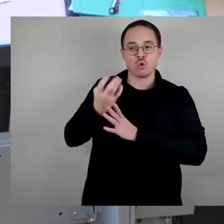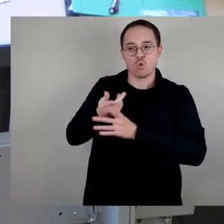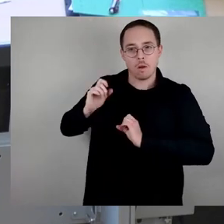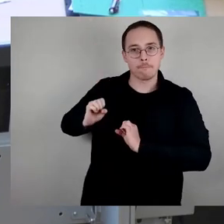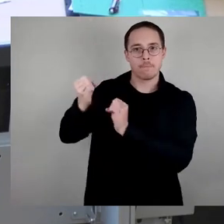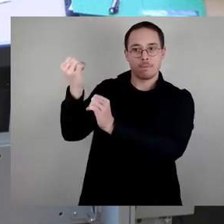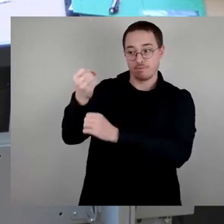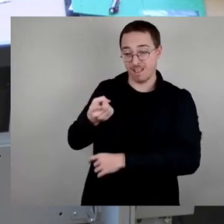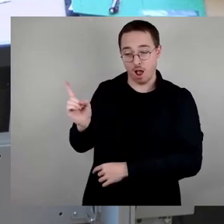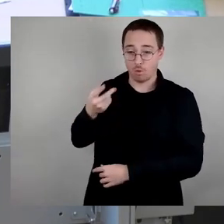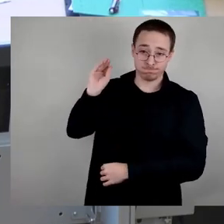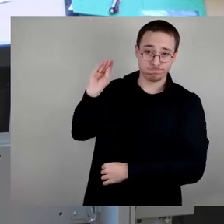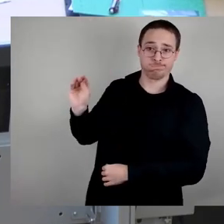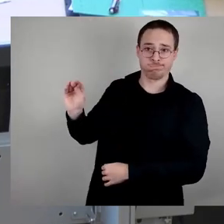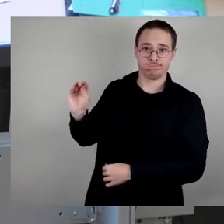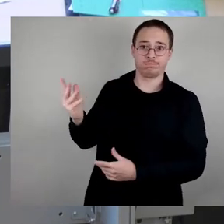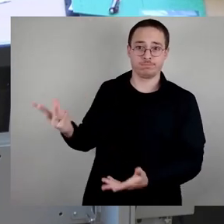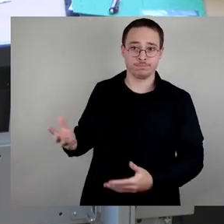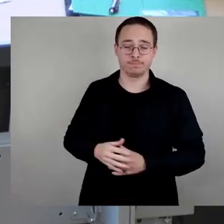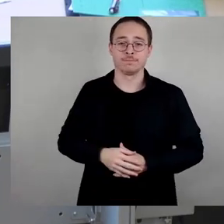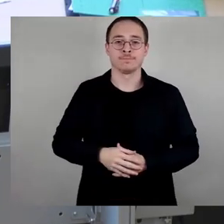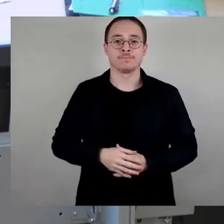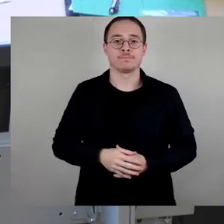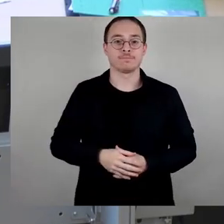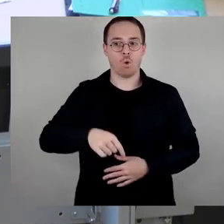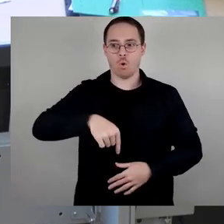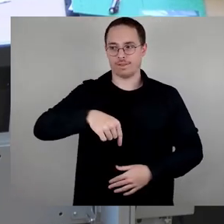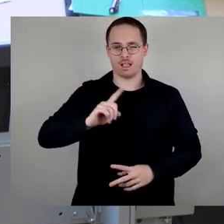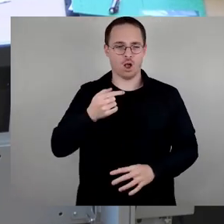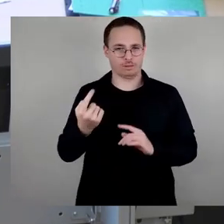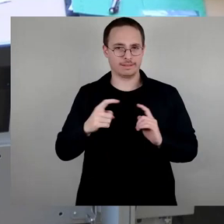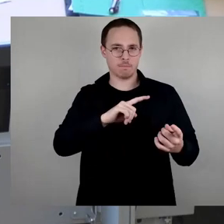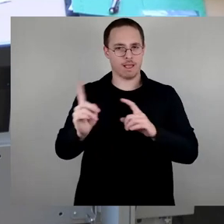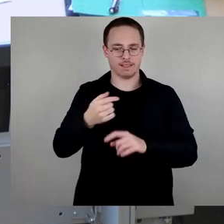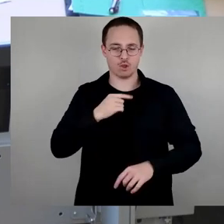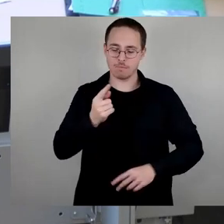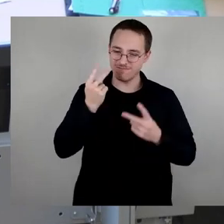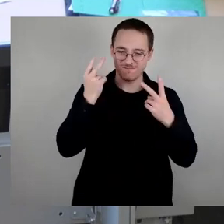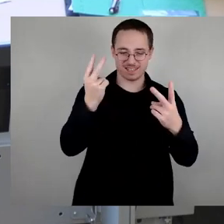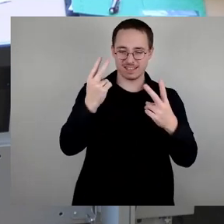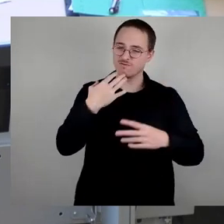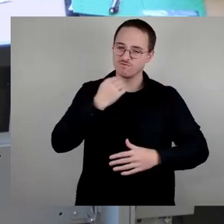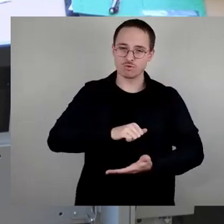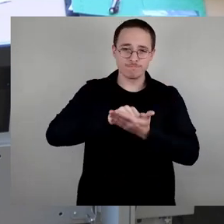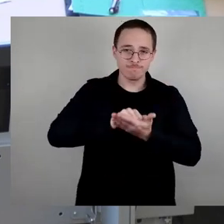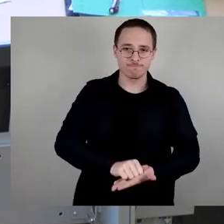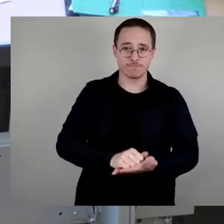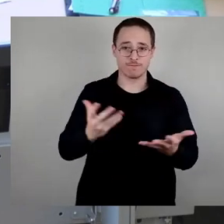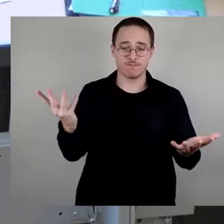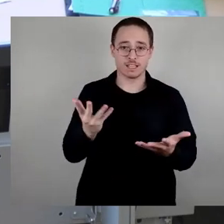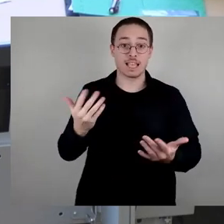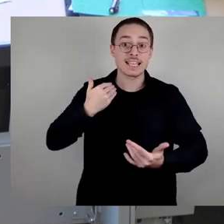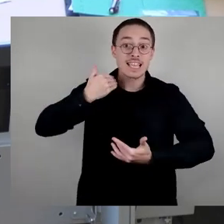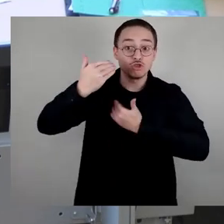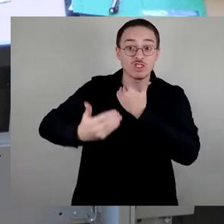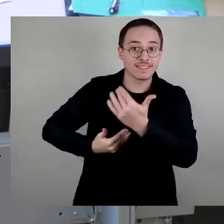und das ist mir im Laufe der Debatte nochmal wichtig zu betonen, nicht über die Geschichte, sondern wir sprechen über das Erinnern